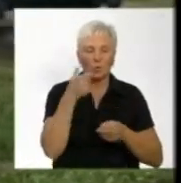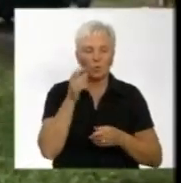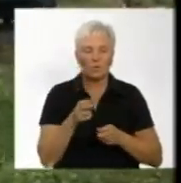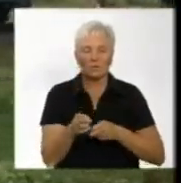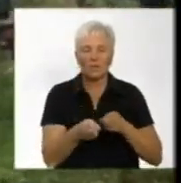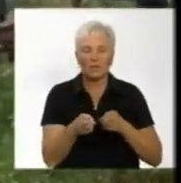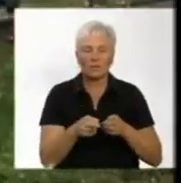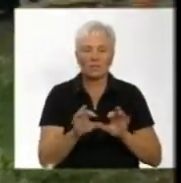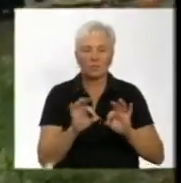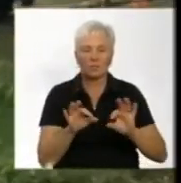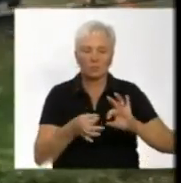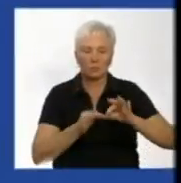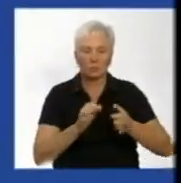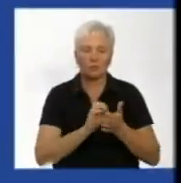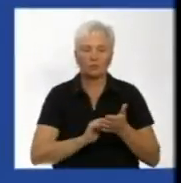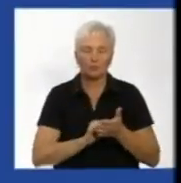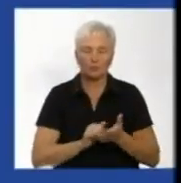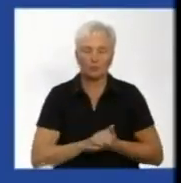розповіла про ймовірні причини.